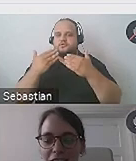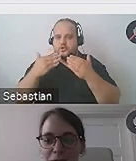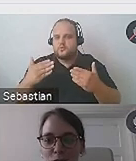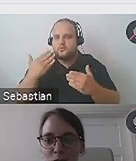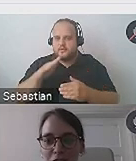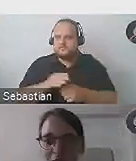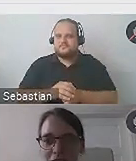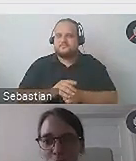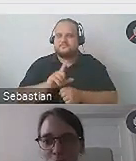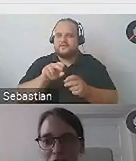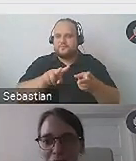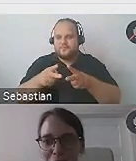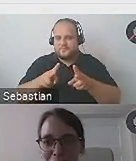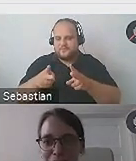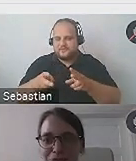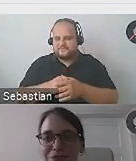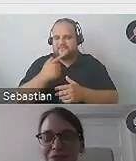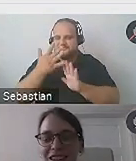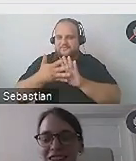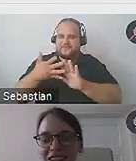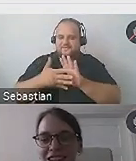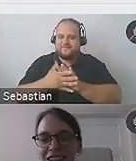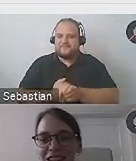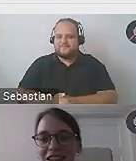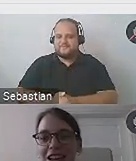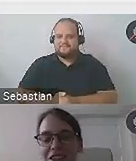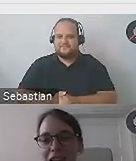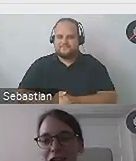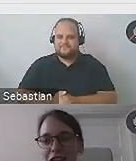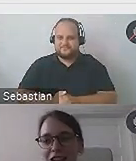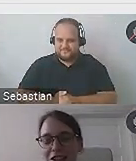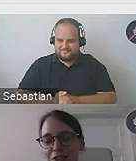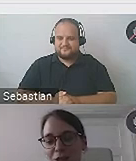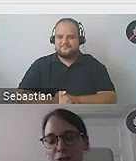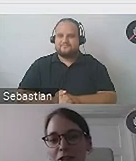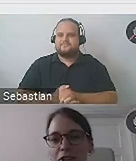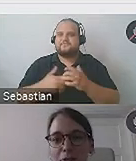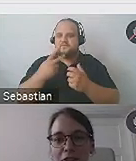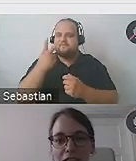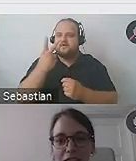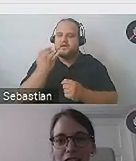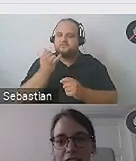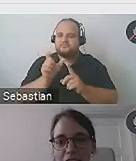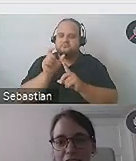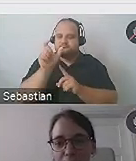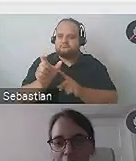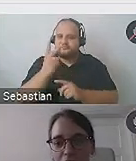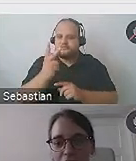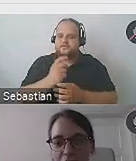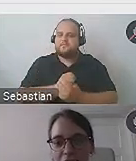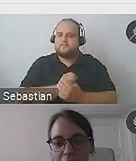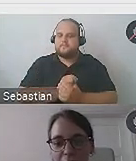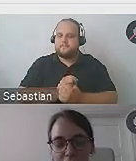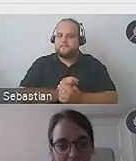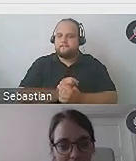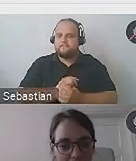również Panu tłumaczowi za tłumaczenie migowe i chciałam jeszcze dwa słowa powiedzieć. Tak, po pierwsze